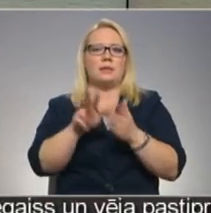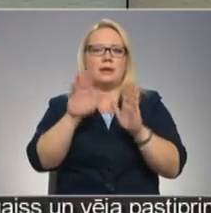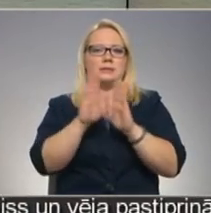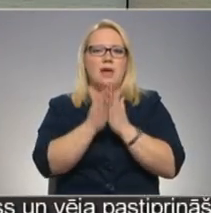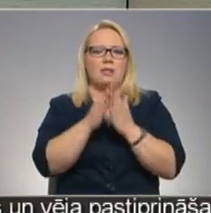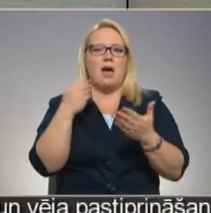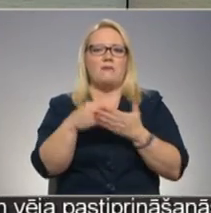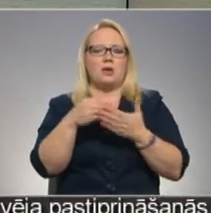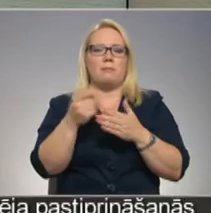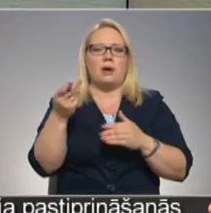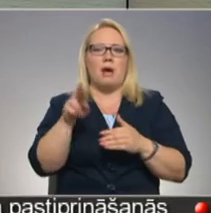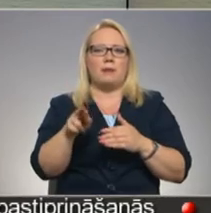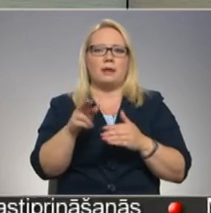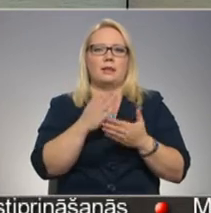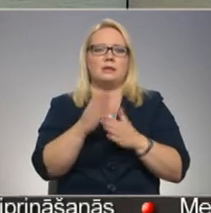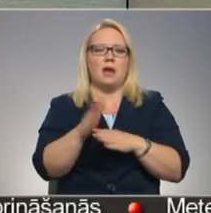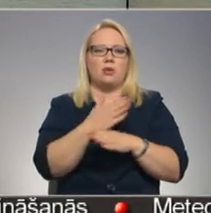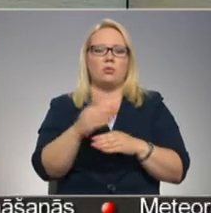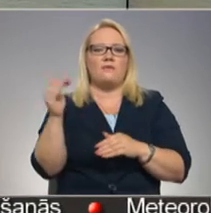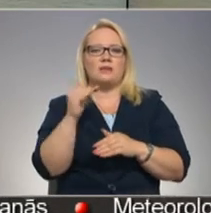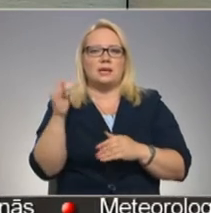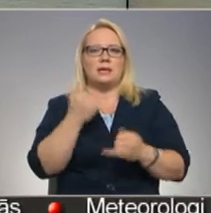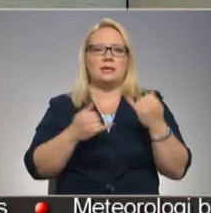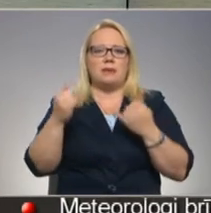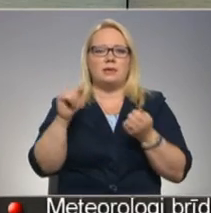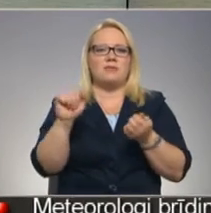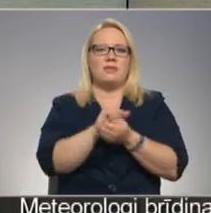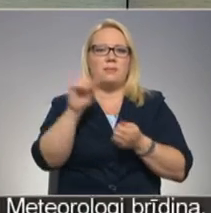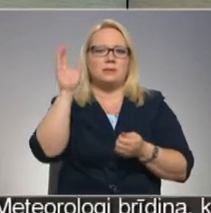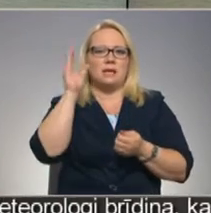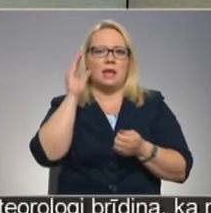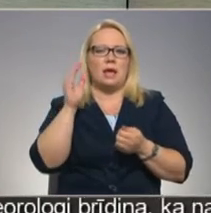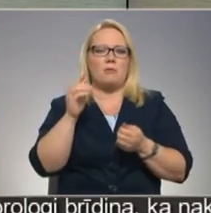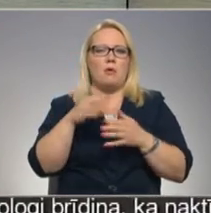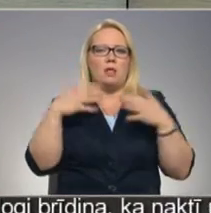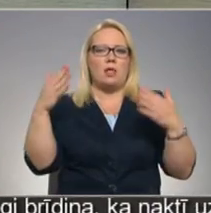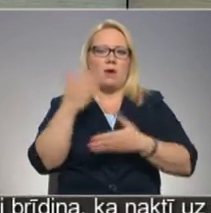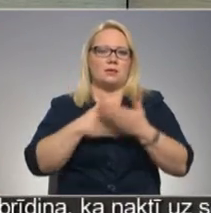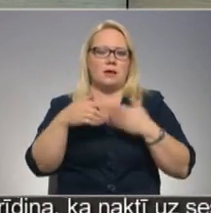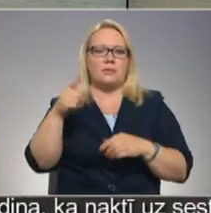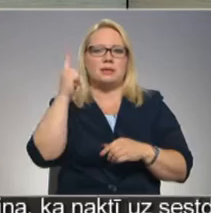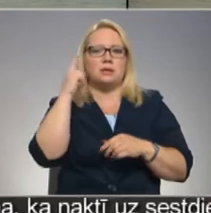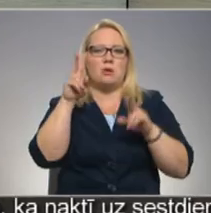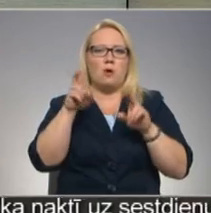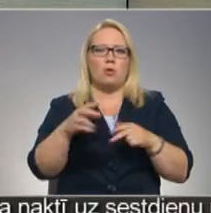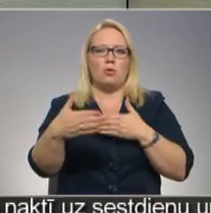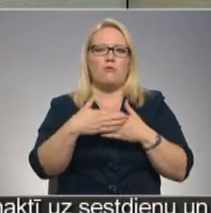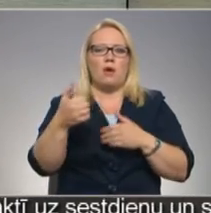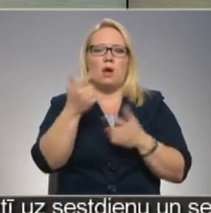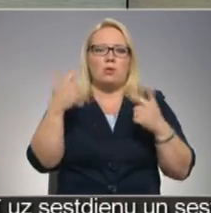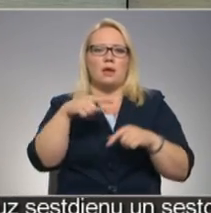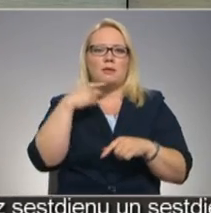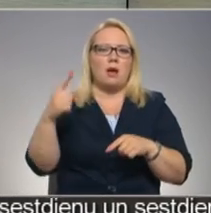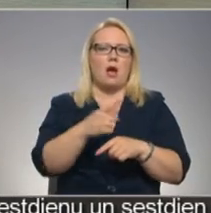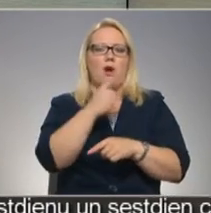vērtējumu par aprīlī kārtoto fizikas ķīmijas vai dabasinību pilote eksāmeni. Tā ir zināšana pārbauda, ko tuvāko gadu laikā plāno ieviest